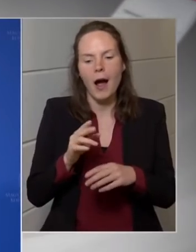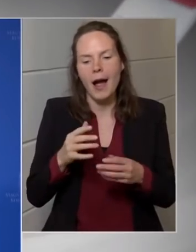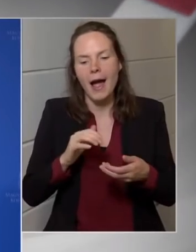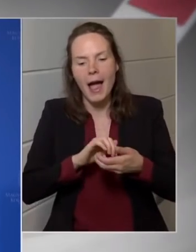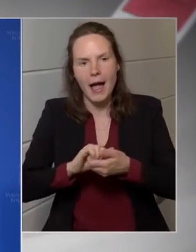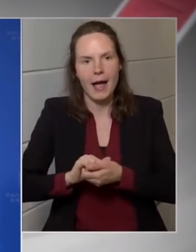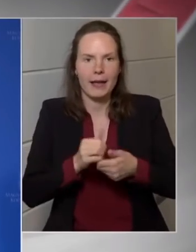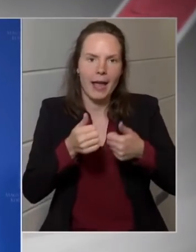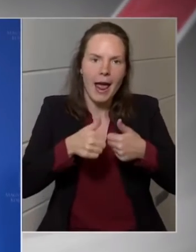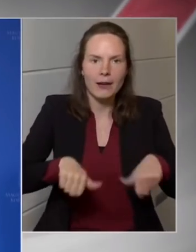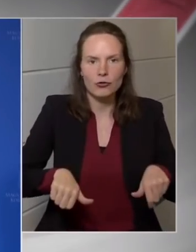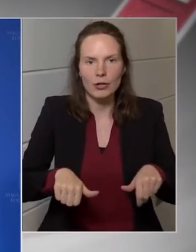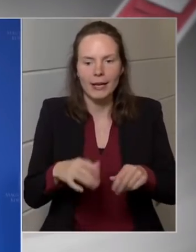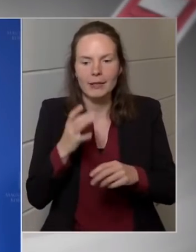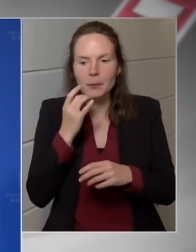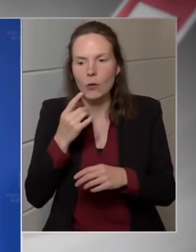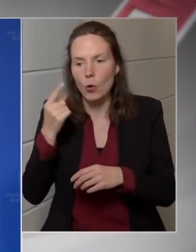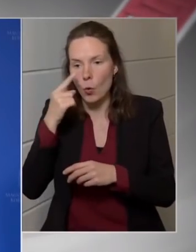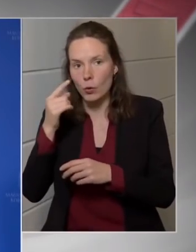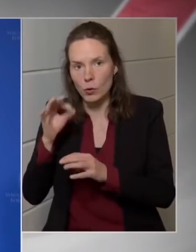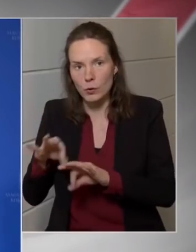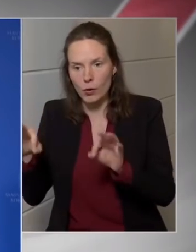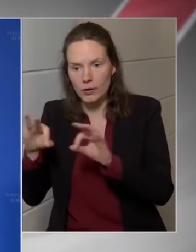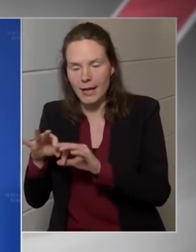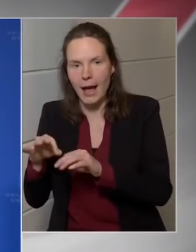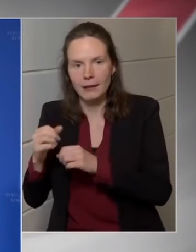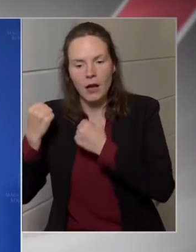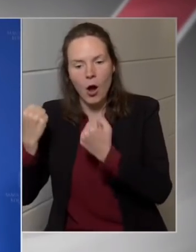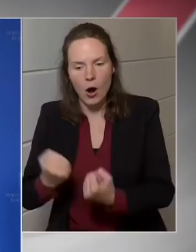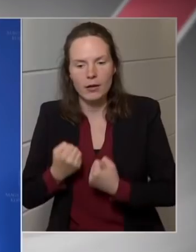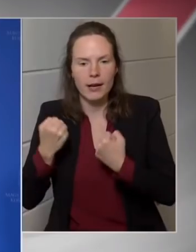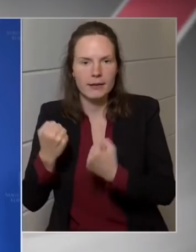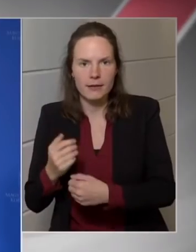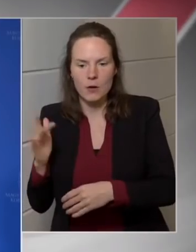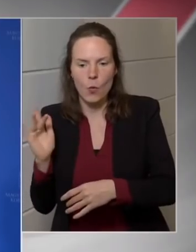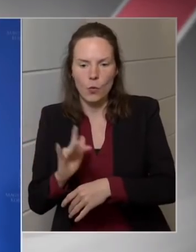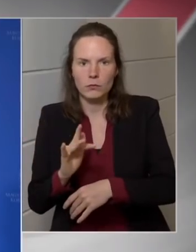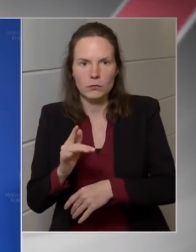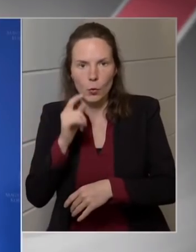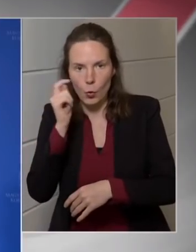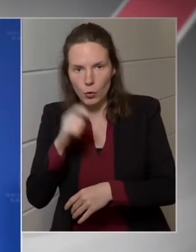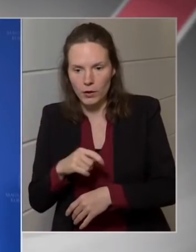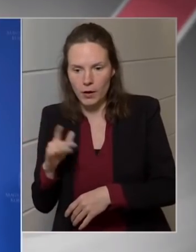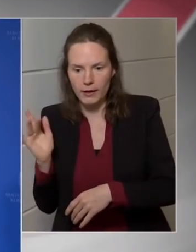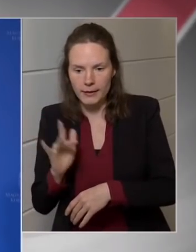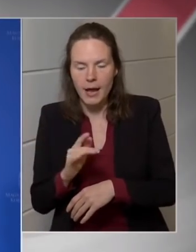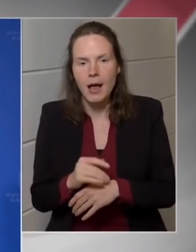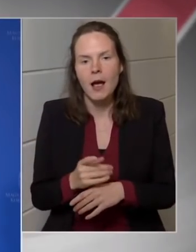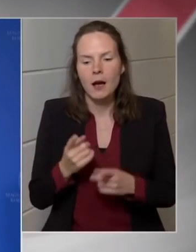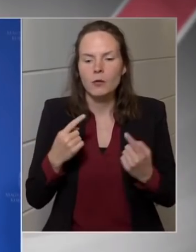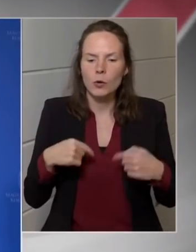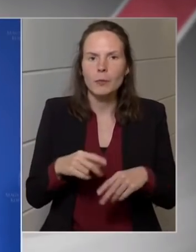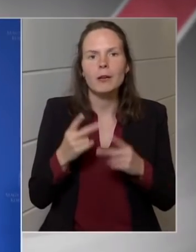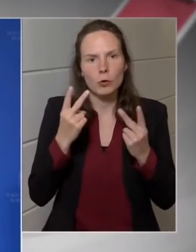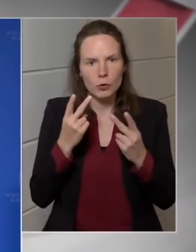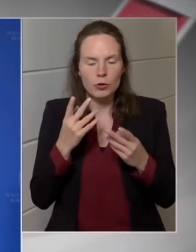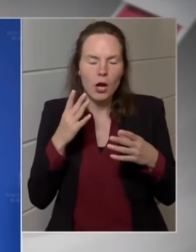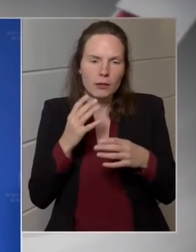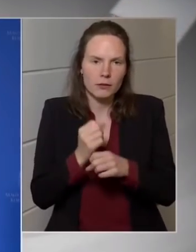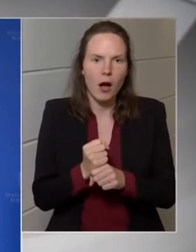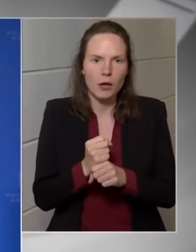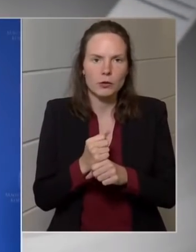álláspontok is. De azt is elmondtuk az első pillanattól kezdve, hogy Európa Egységét egy ilyen helyzetben, amikor